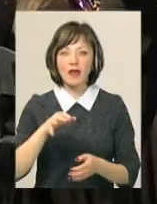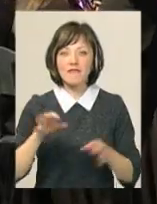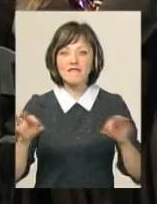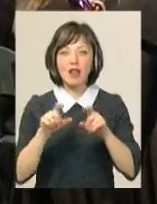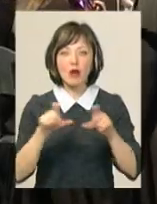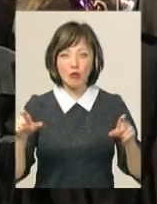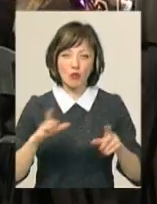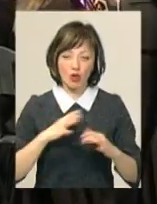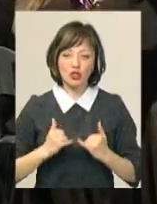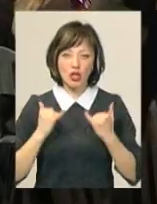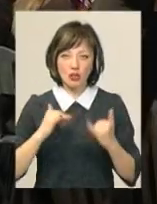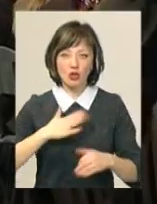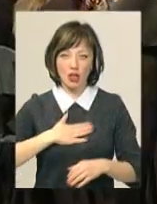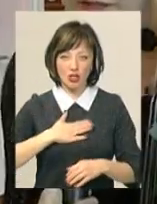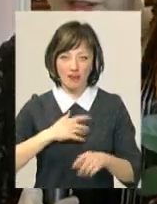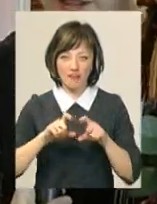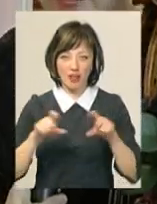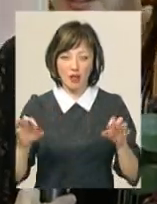честью грати у нашій філармонії.